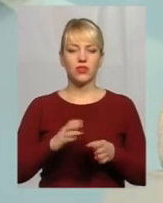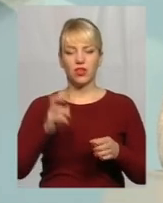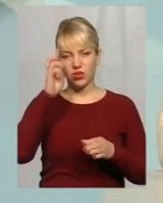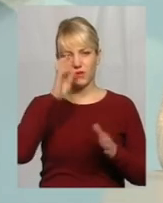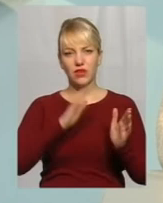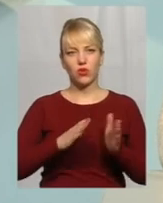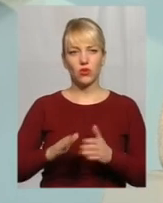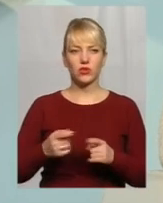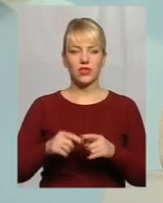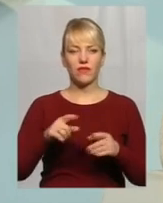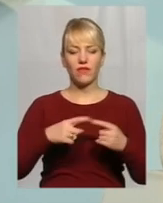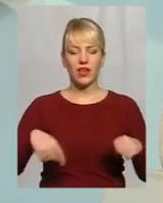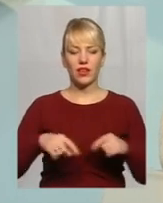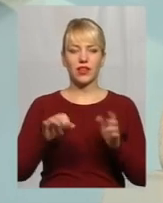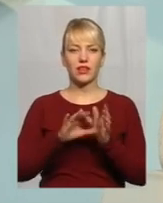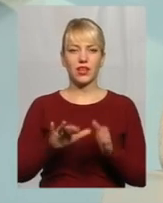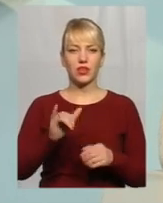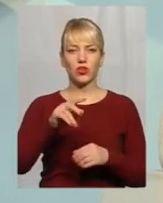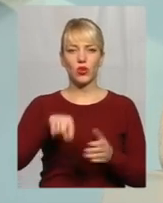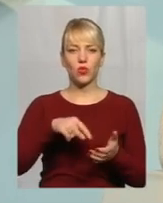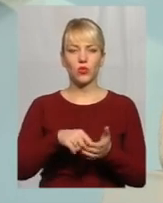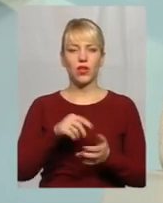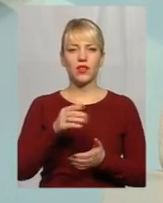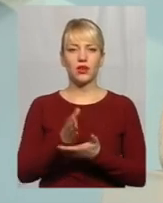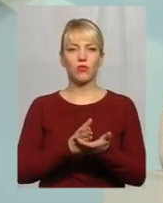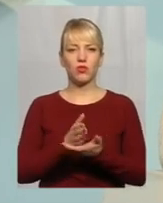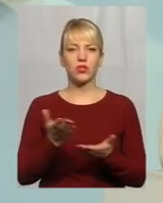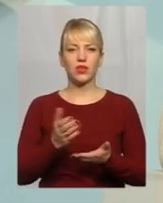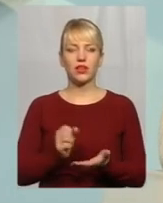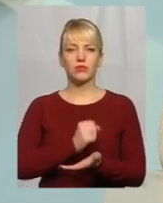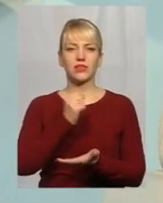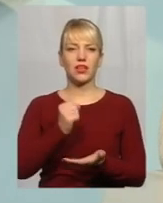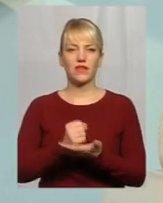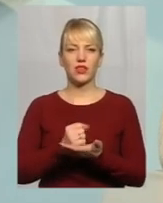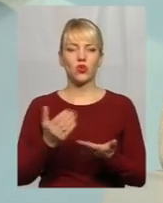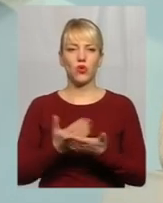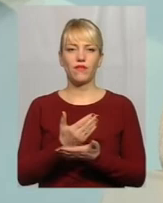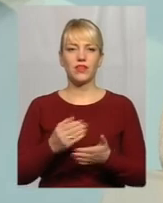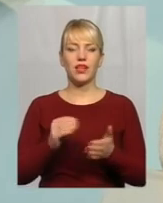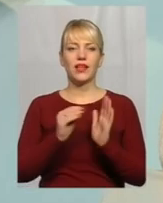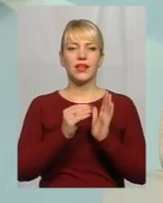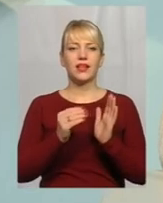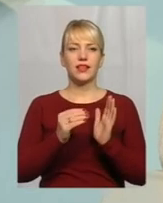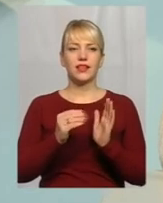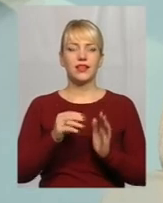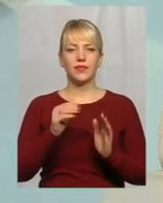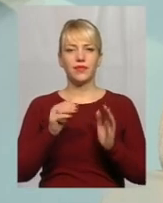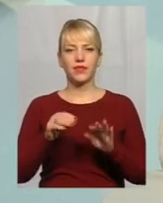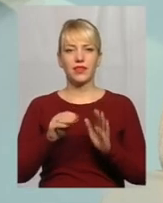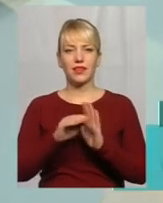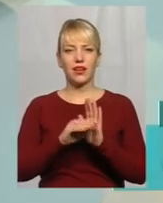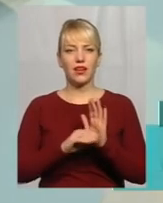сферах енергетики та комунальних послуг, якими затверджені нові тарифи на послуги централізованого